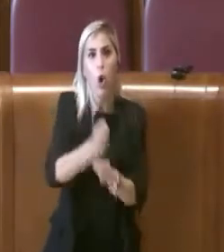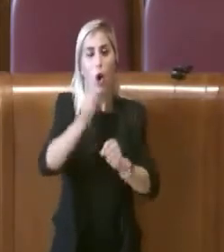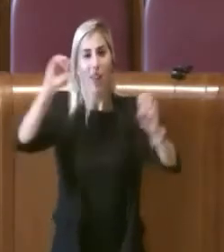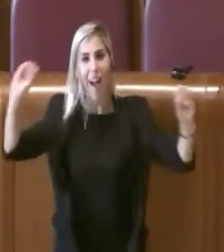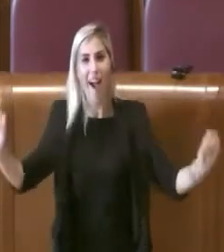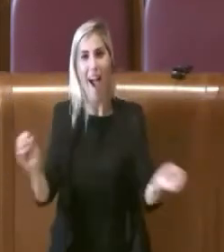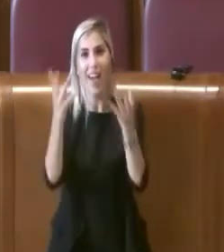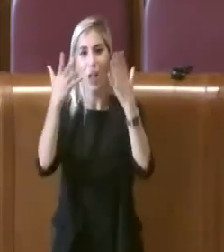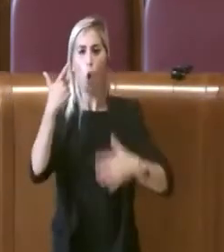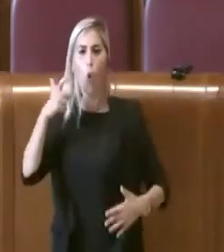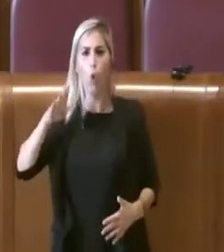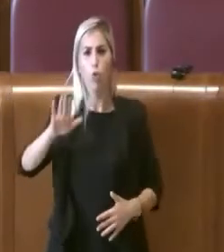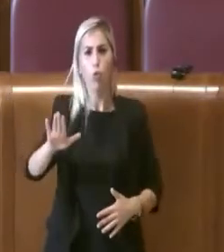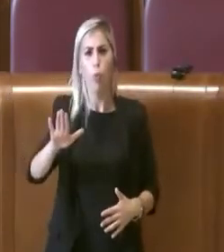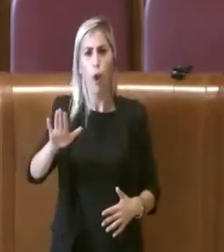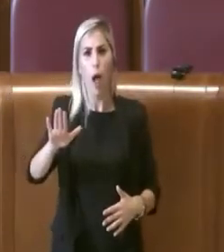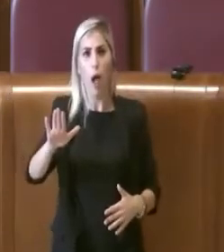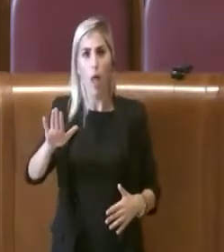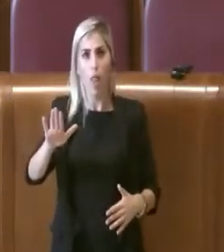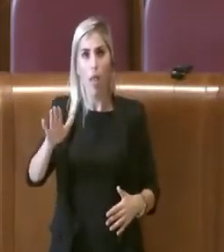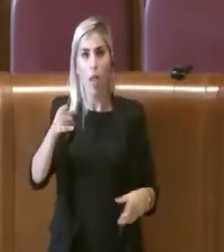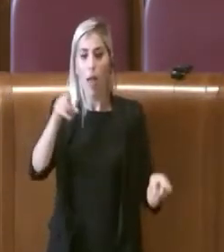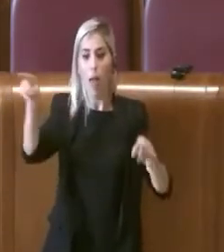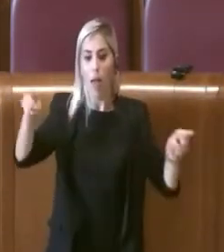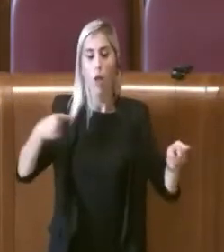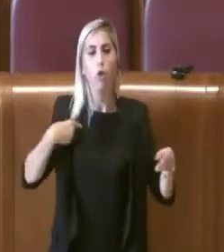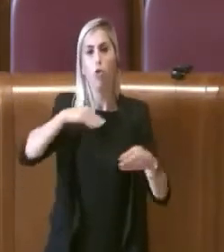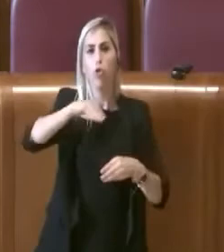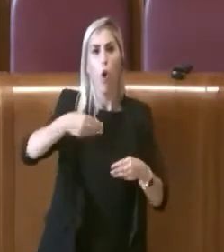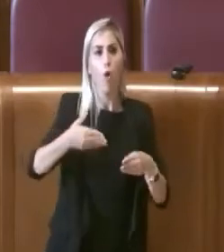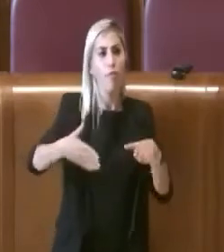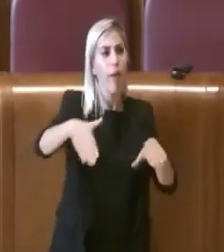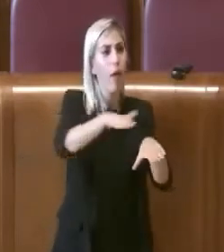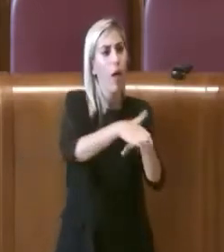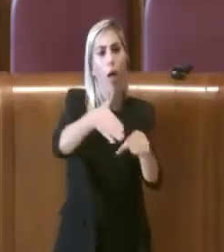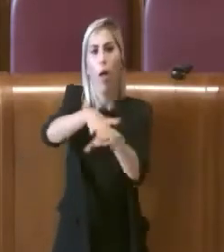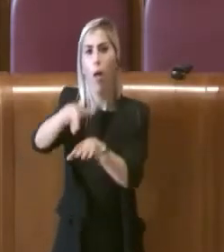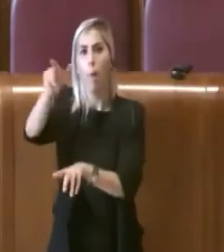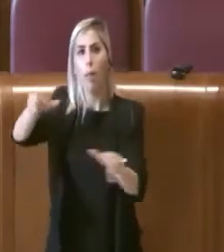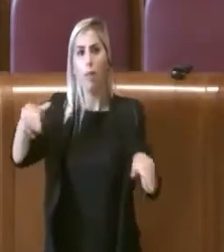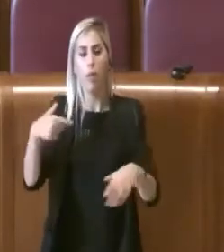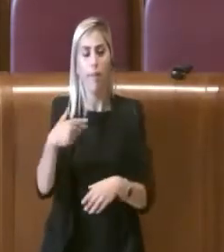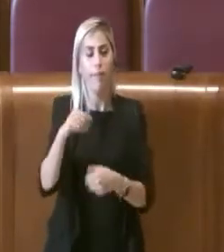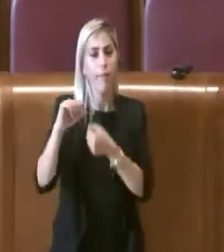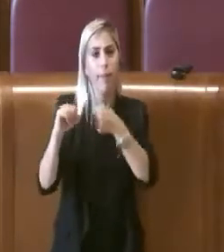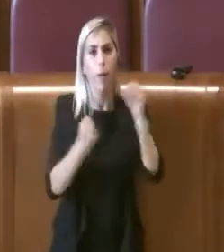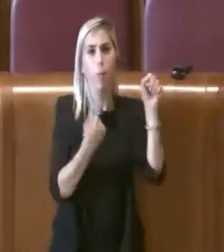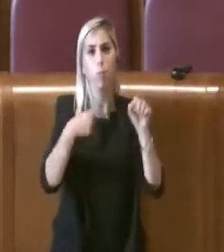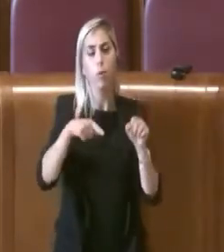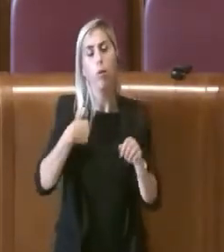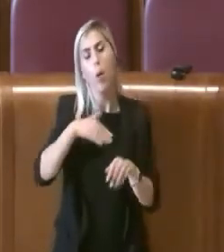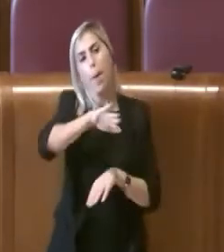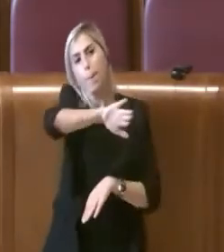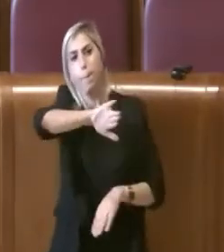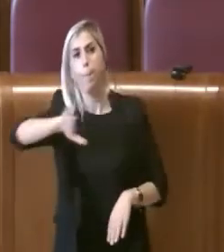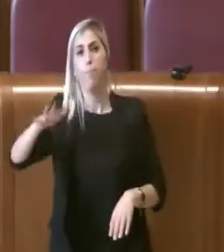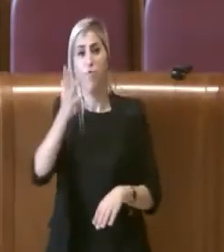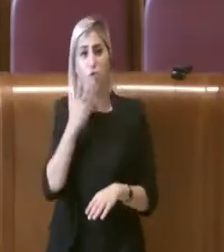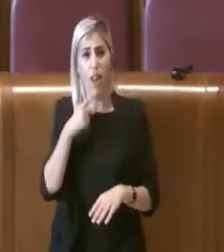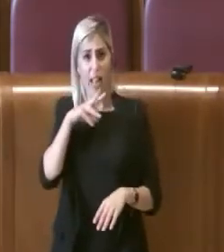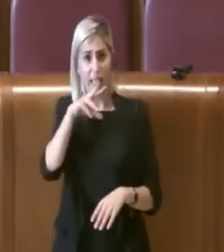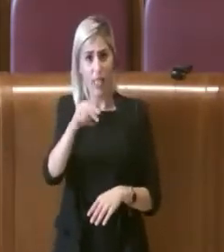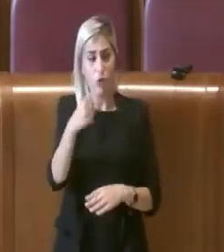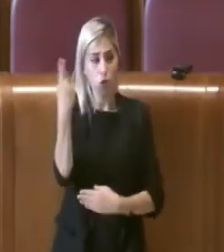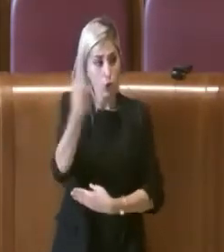artistica e sono tumulate in questo cimitero. Però ecco, io otterrei da parte in